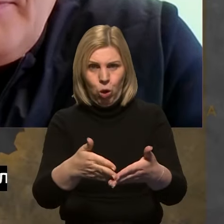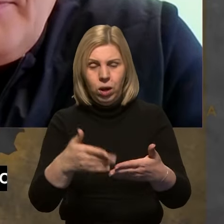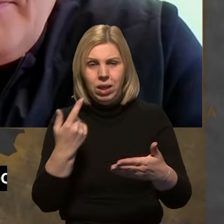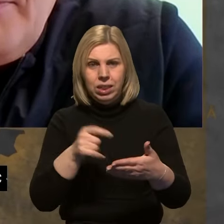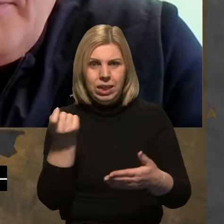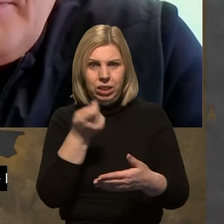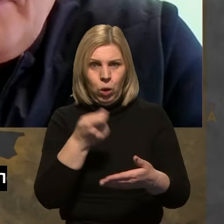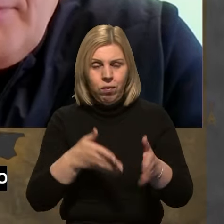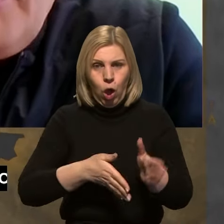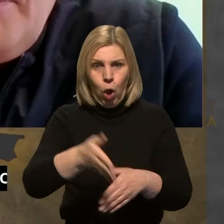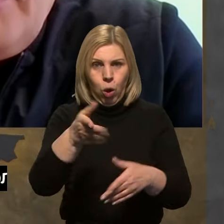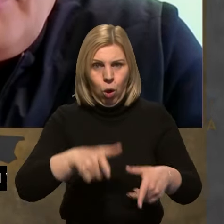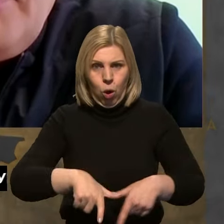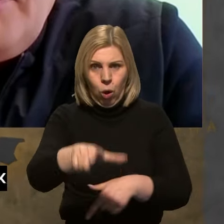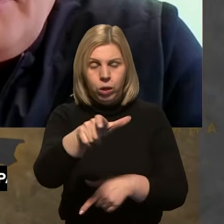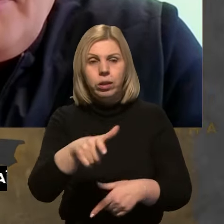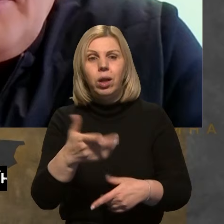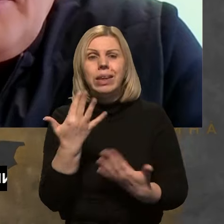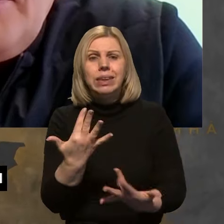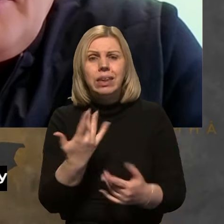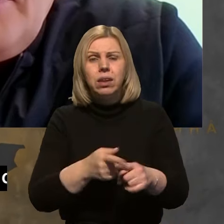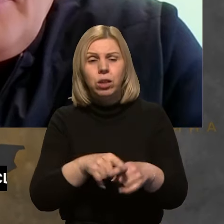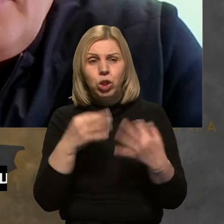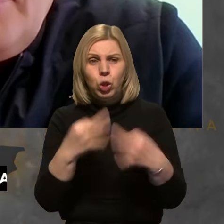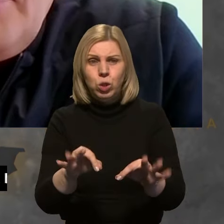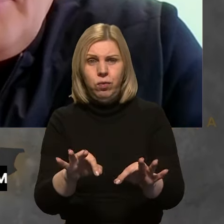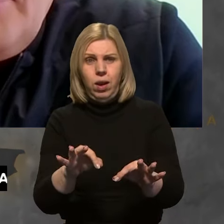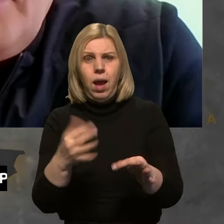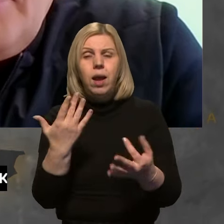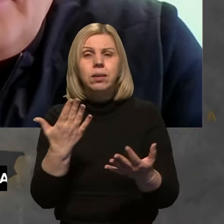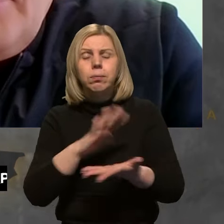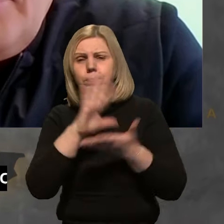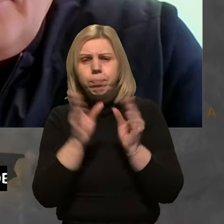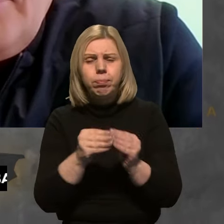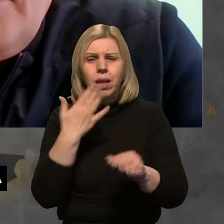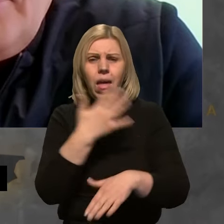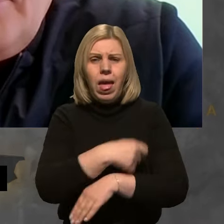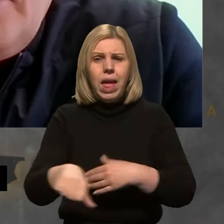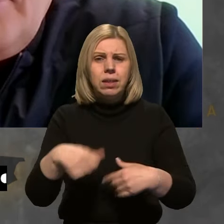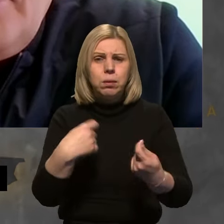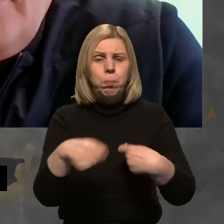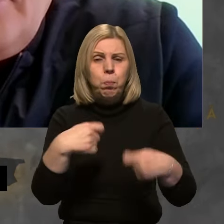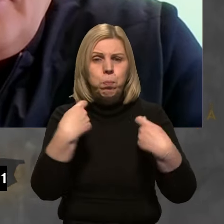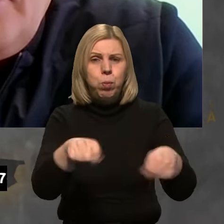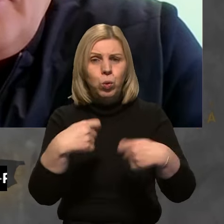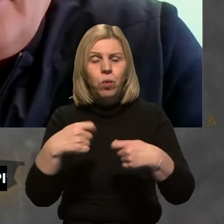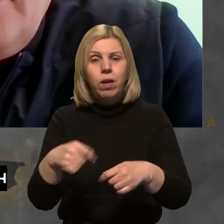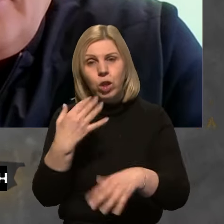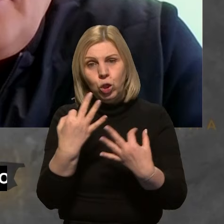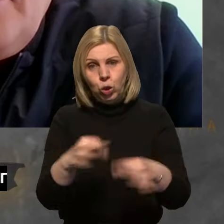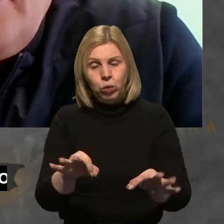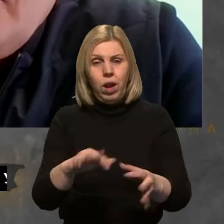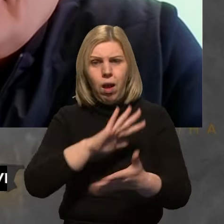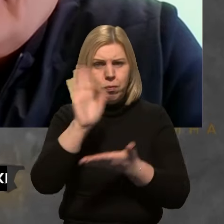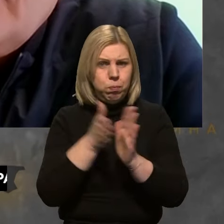зерновий коридор, наскільки він дозволяє, які обсяги експортувати, і чи дозволяє він у повному